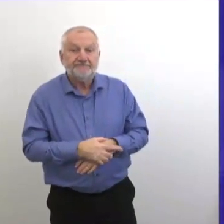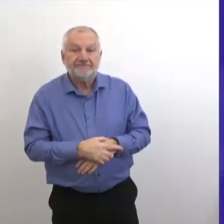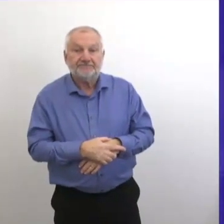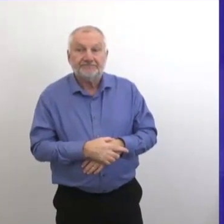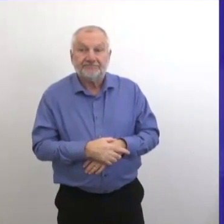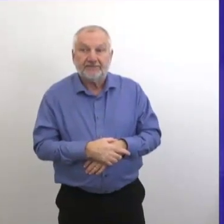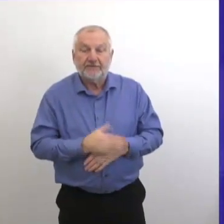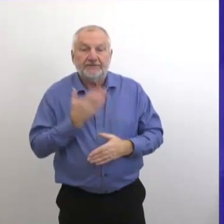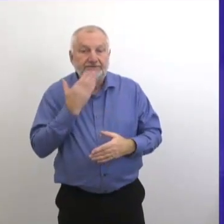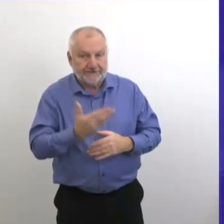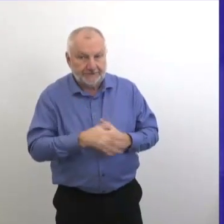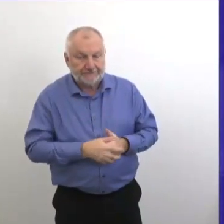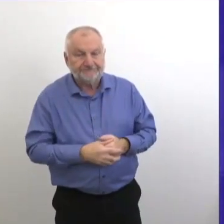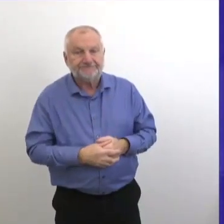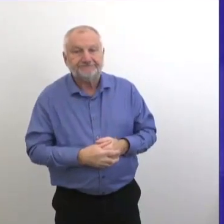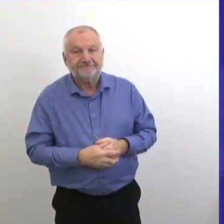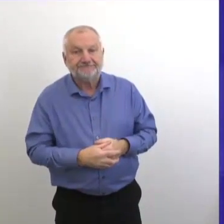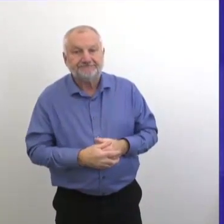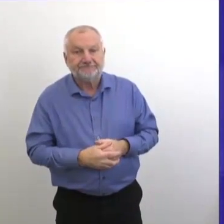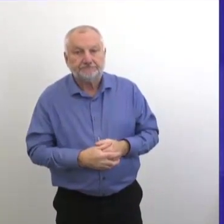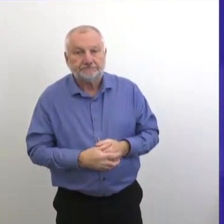à ce point-ci de la semaine.